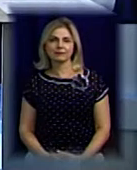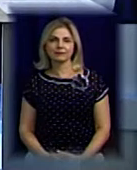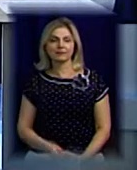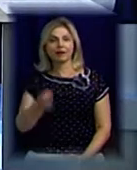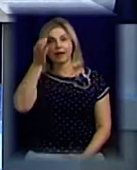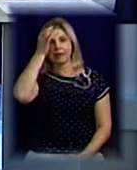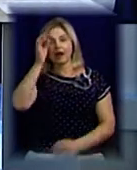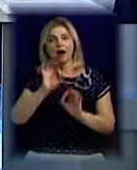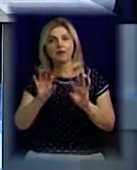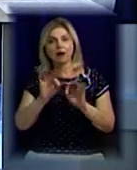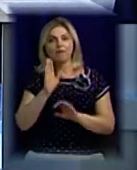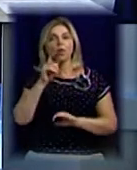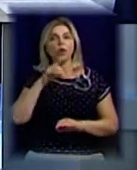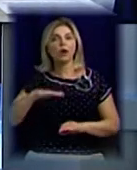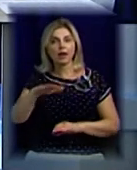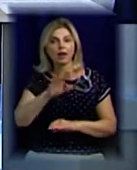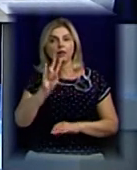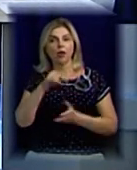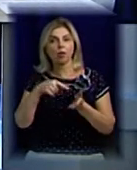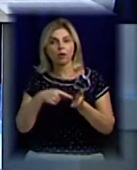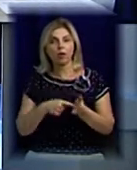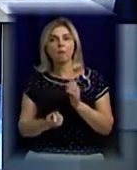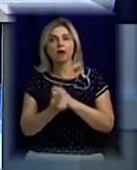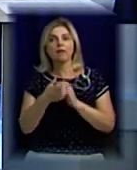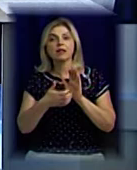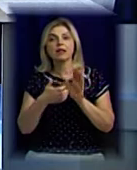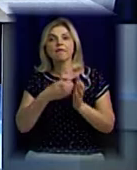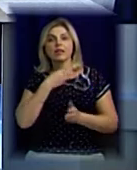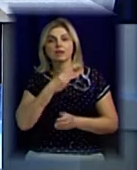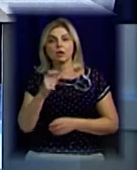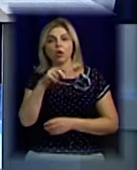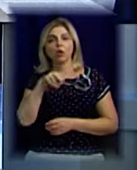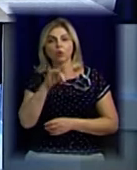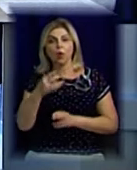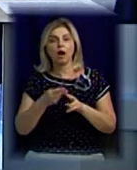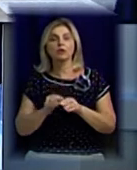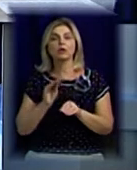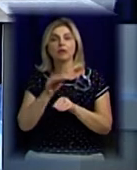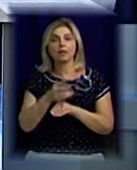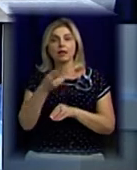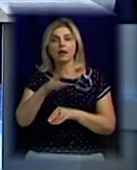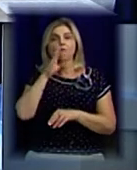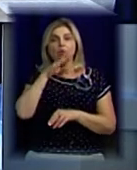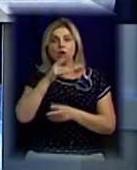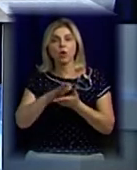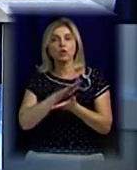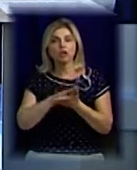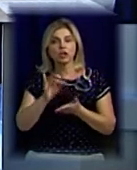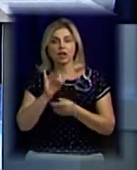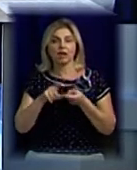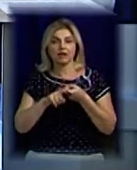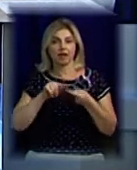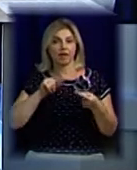Нагадаємо, в Україні і в Миколаєві, зокрема, виник дефіцит хлору, який додають до проточної води для її очищення та